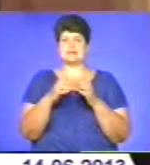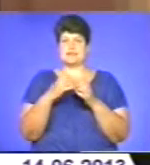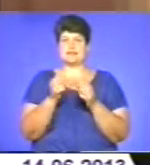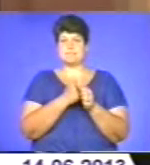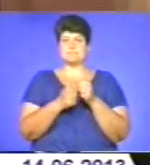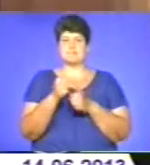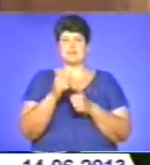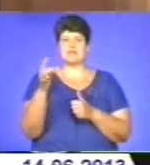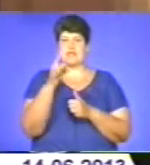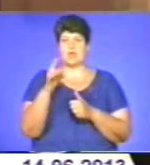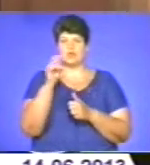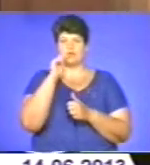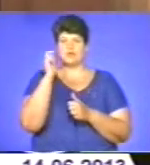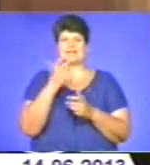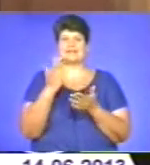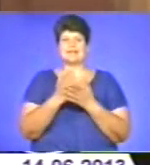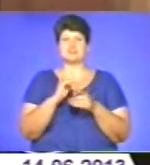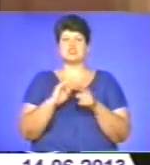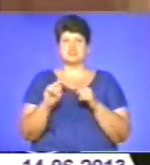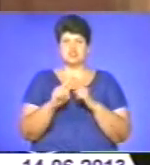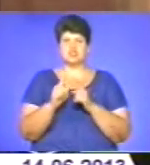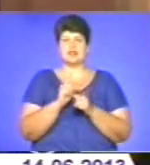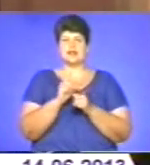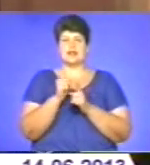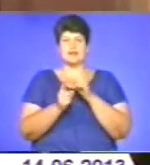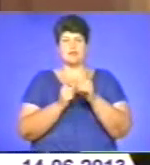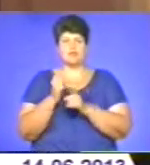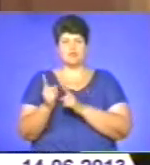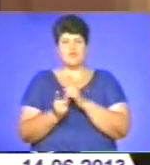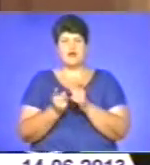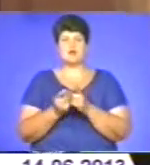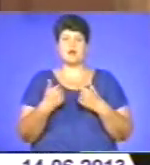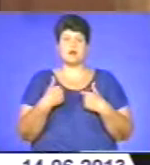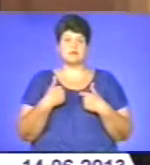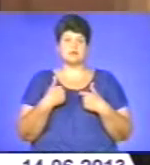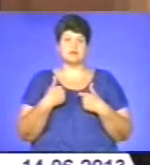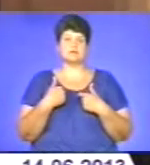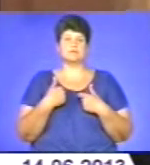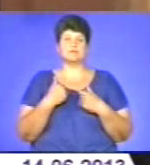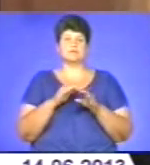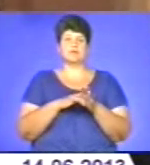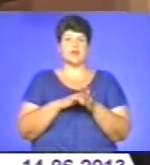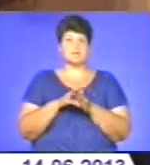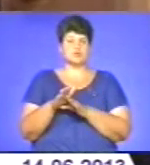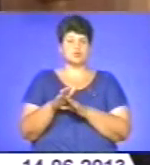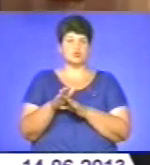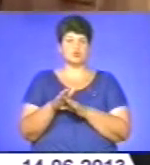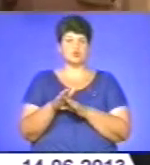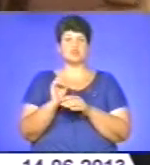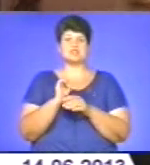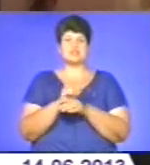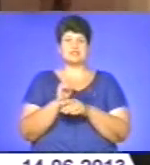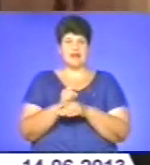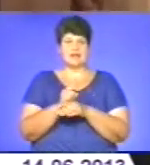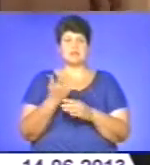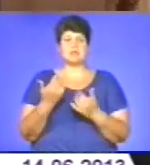проходять швидше етапи реформування. Але ми абсолютно в завданнях, які